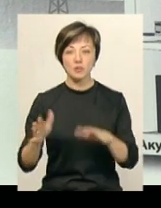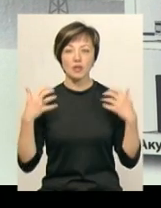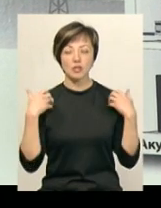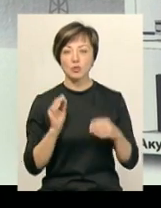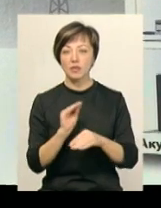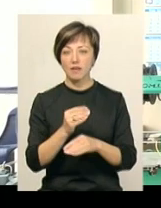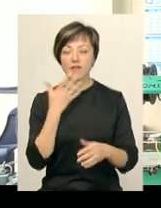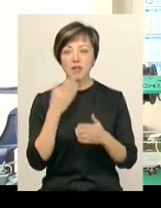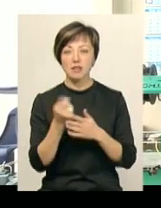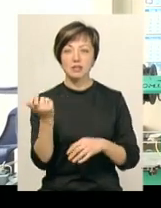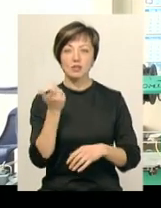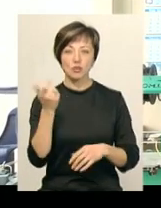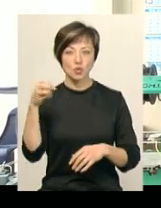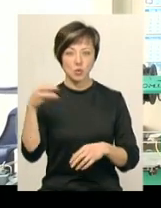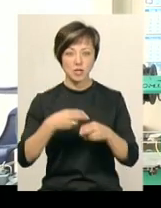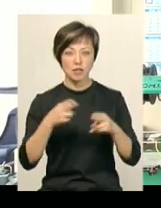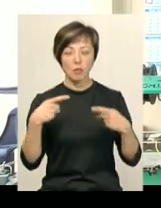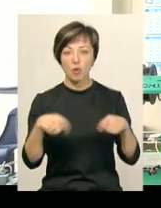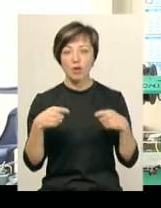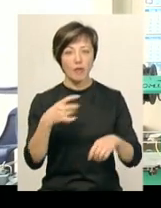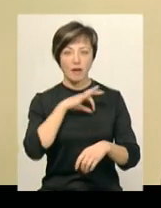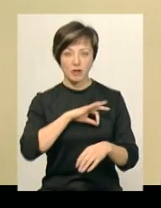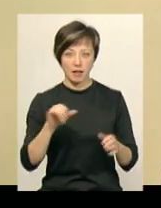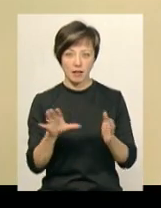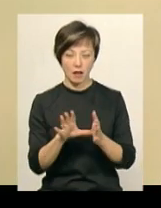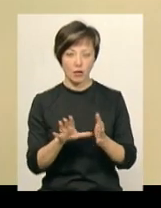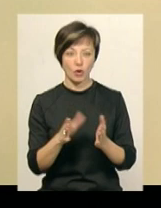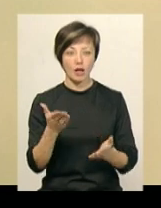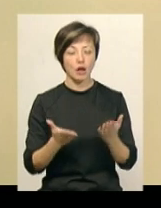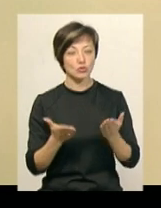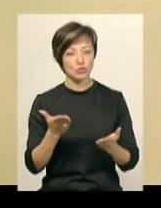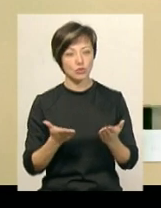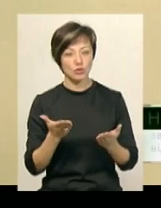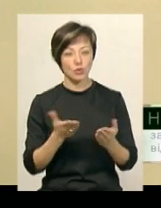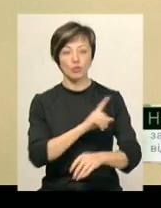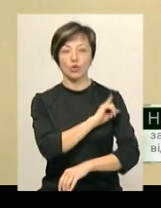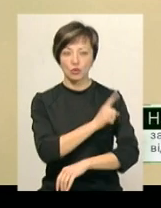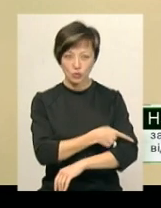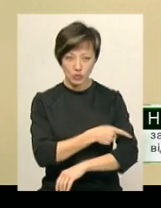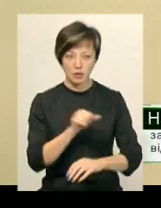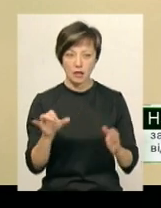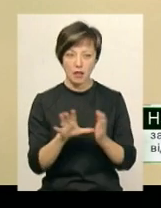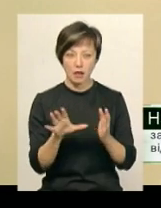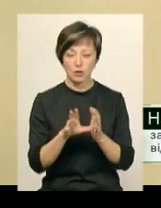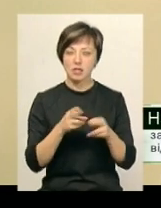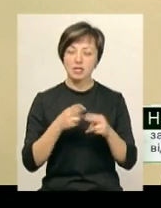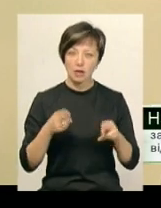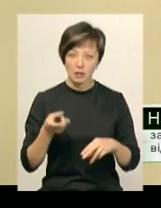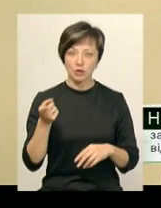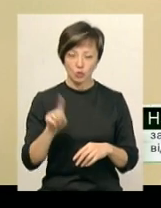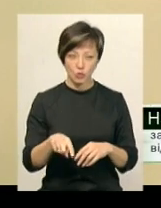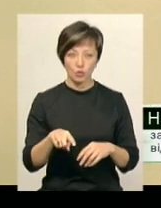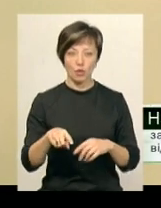додає, власники сонячних станцій продають невикористану енергію. Якщо потужніша електростанція, то